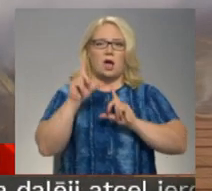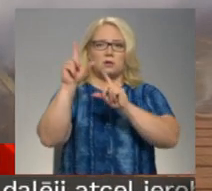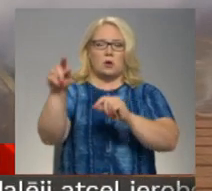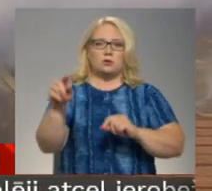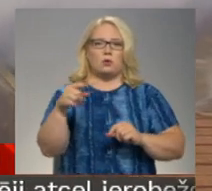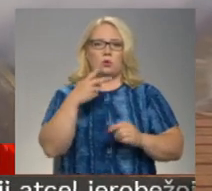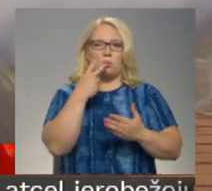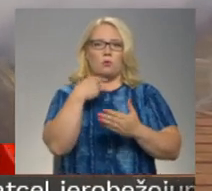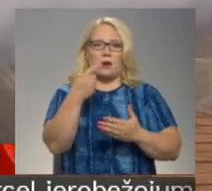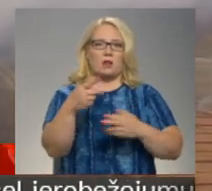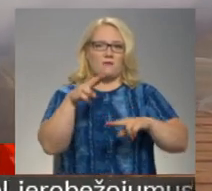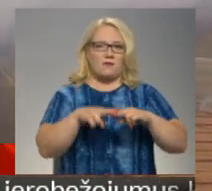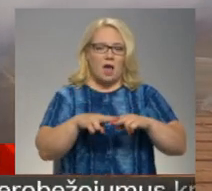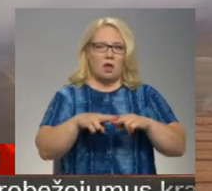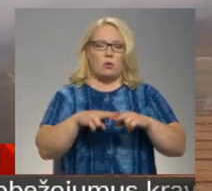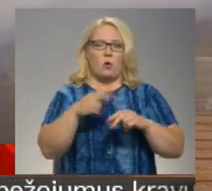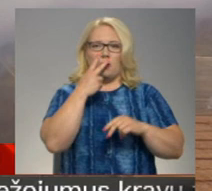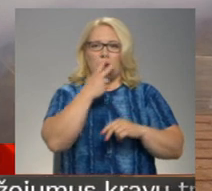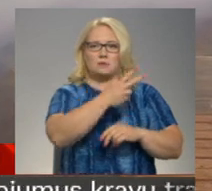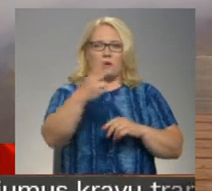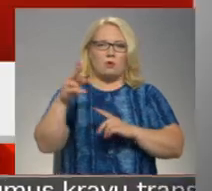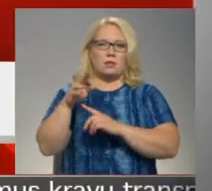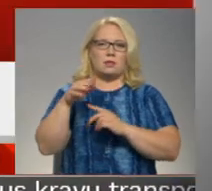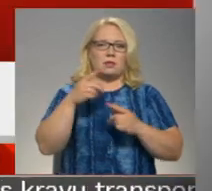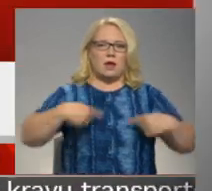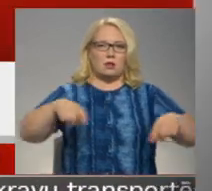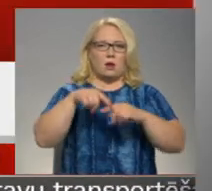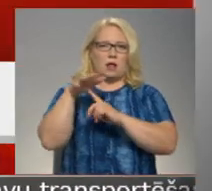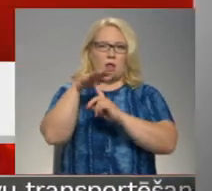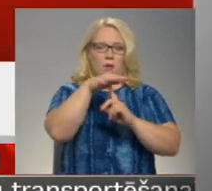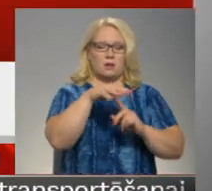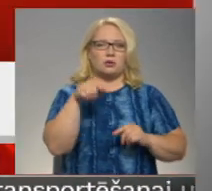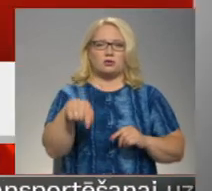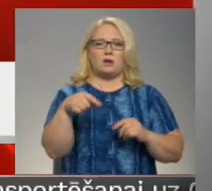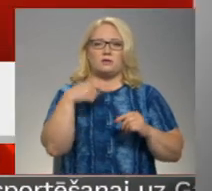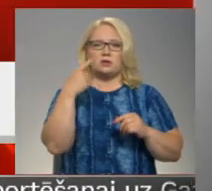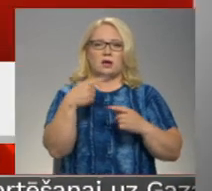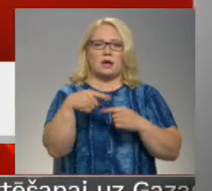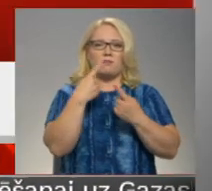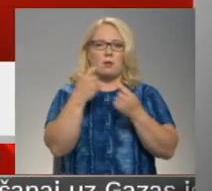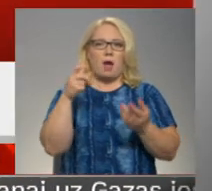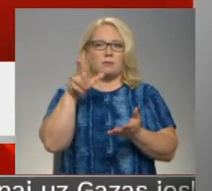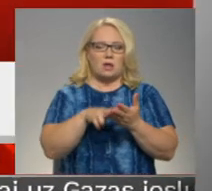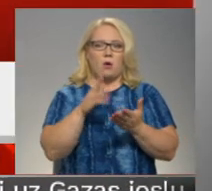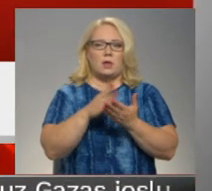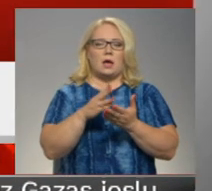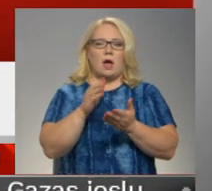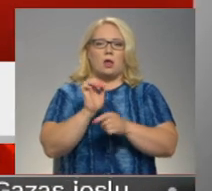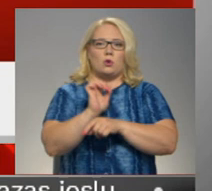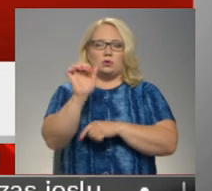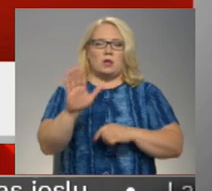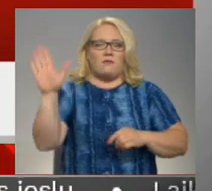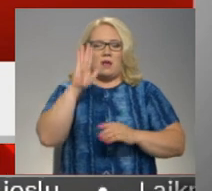uz norādīto vietu un pārlidojo teritoriju ar helikopteri. Šī informācija atstiprinājās un tika nosūtīts valsts mežas dienas, kurš